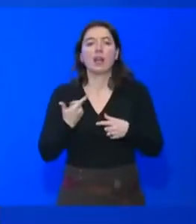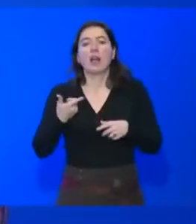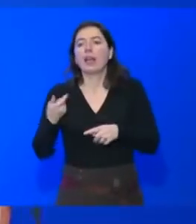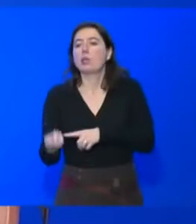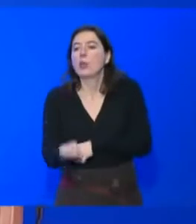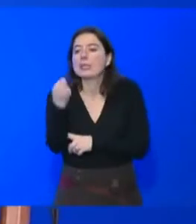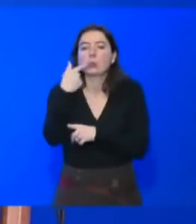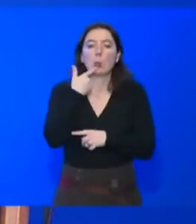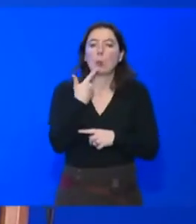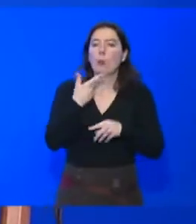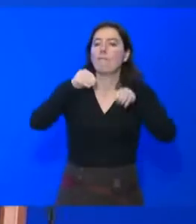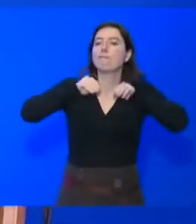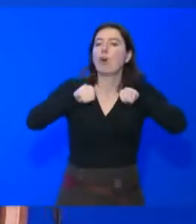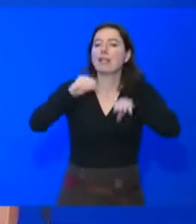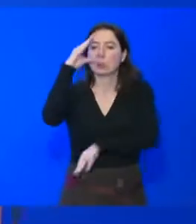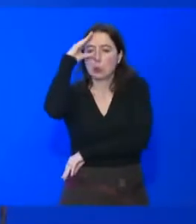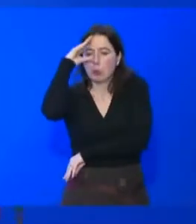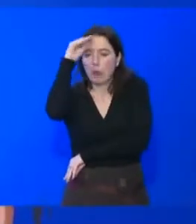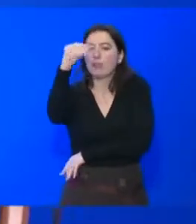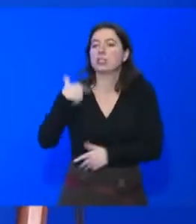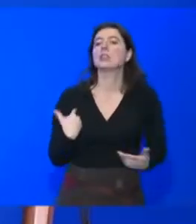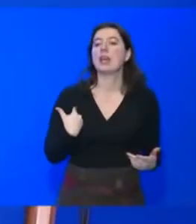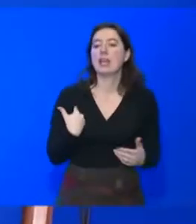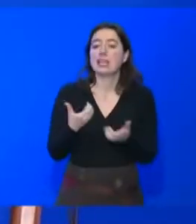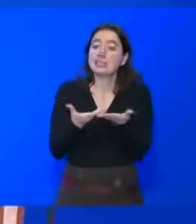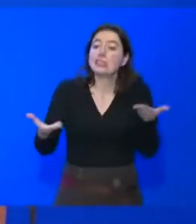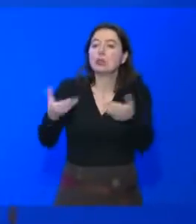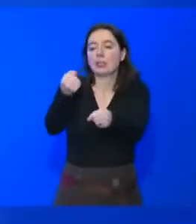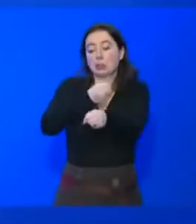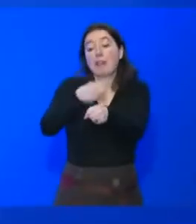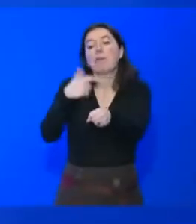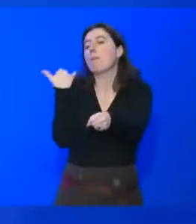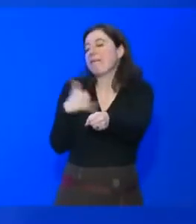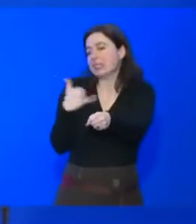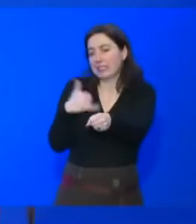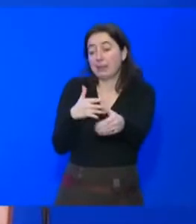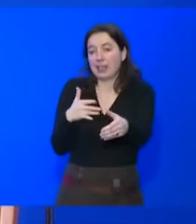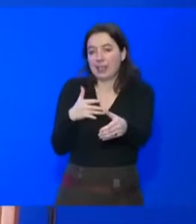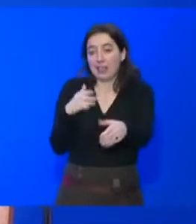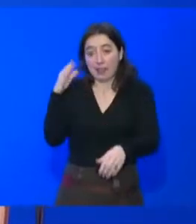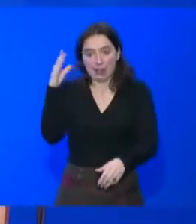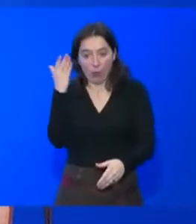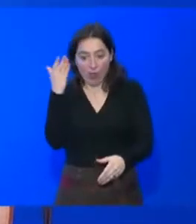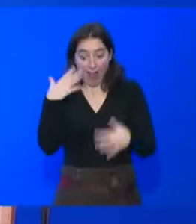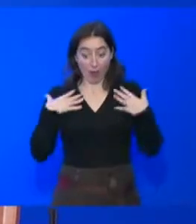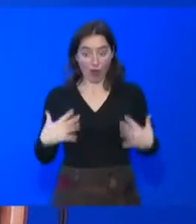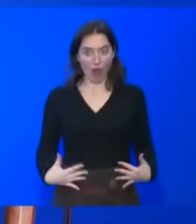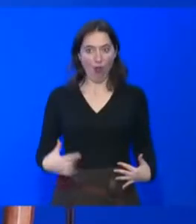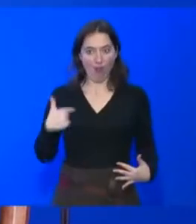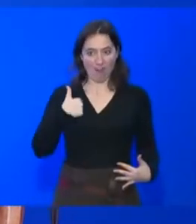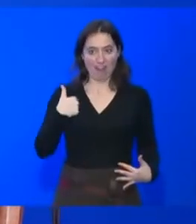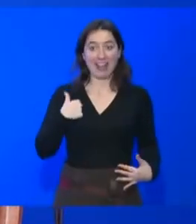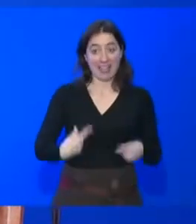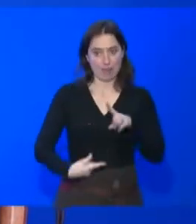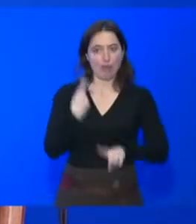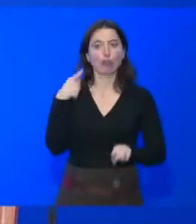sur les progrès de l'emploi, même si beaucoup de choses restent à faire. Mais le corps physique, l'importance, ça gêne encore, c'est encore